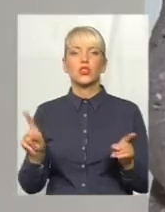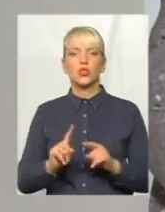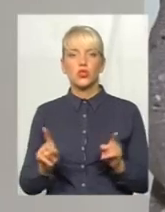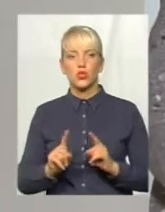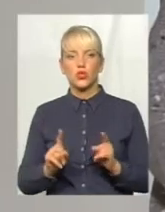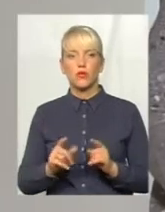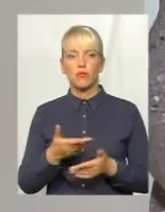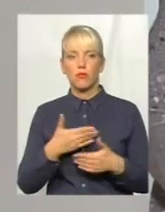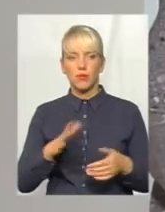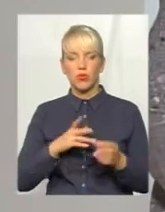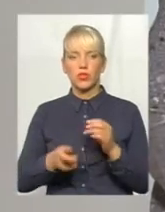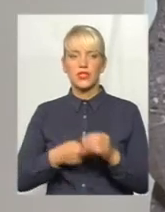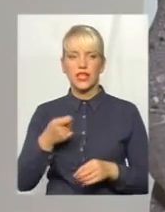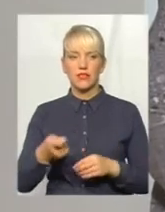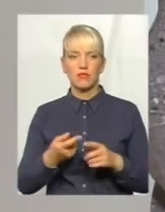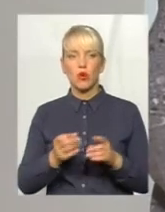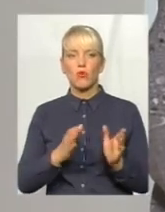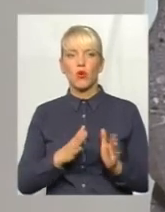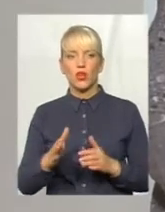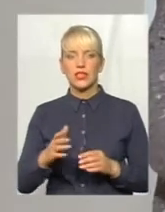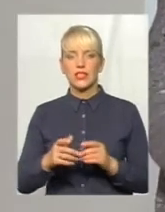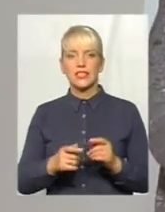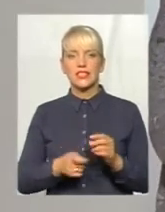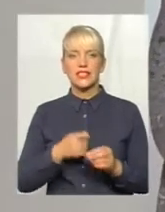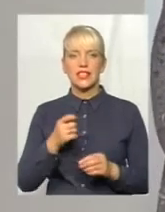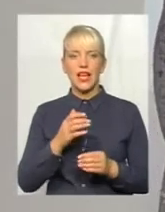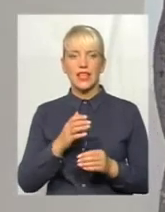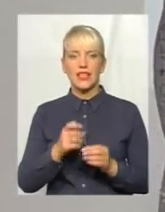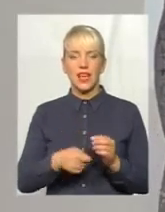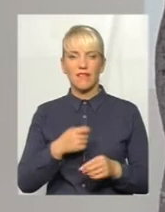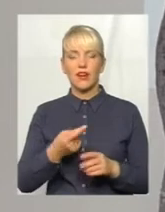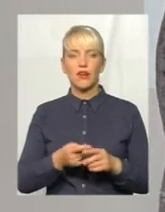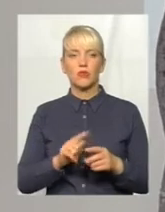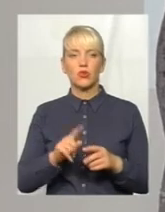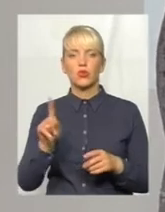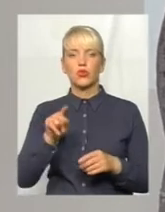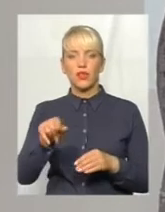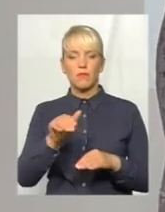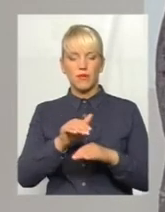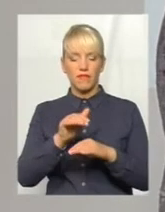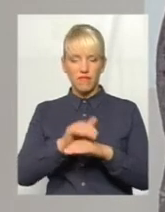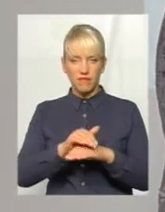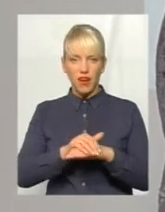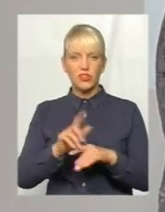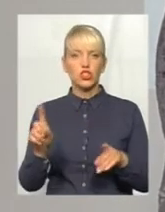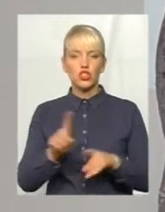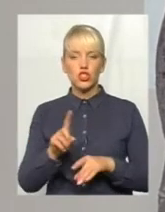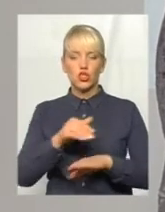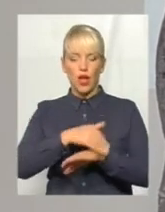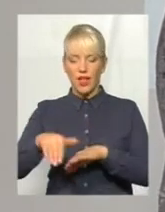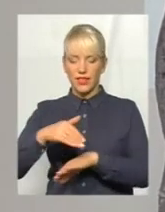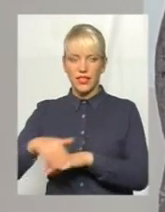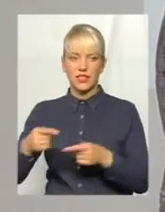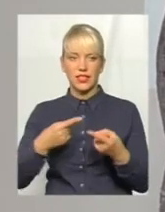порадку заявою про факт того, що там адреси різні по анкеті заяви